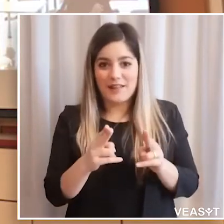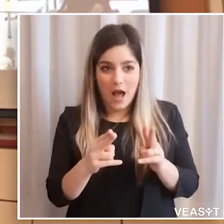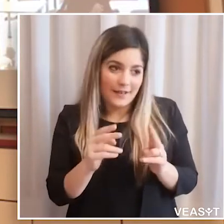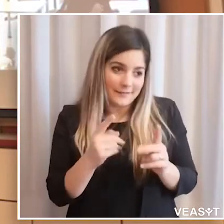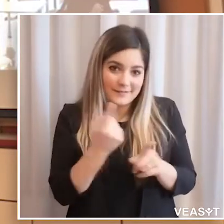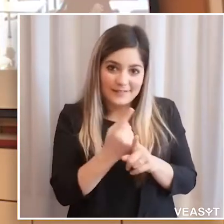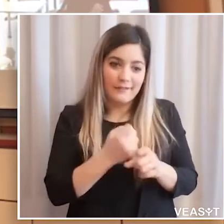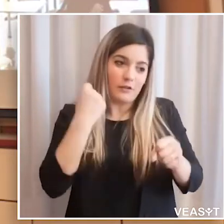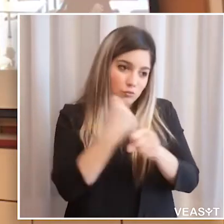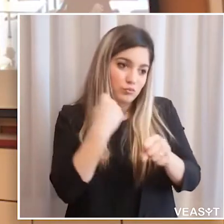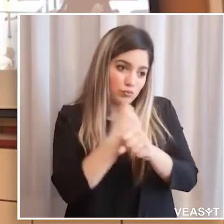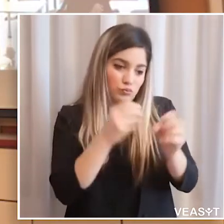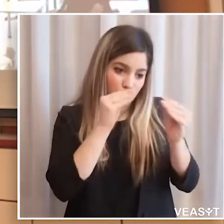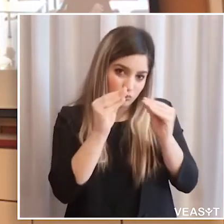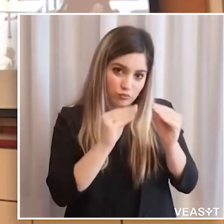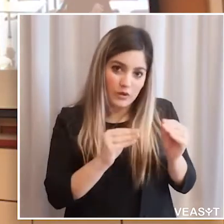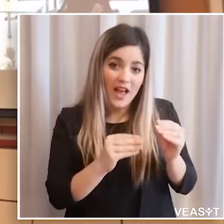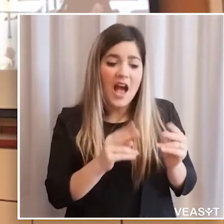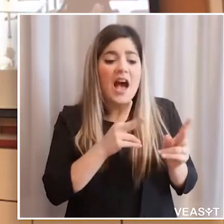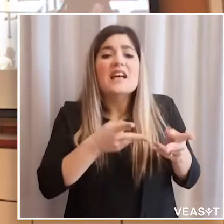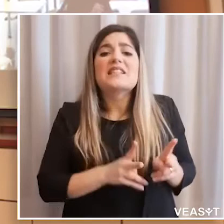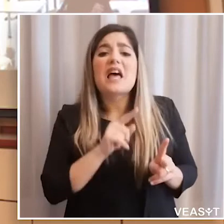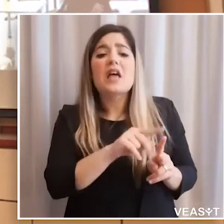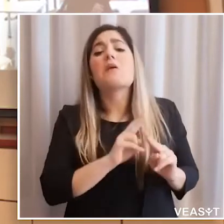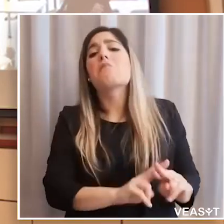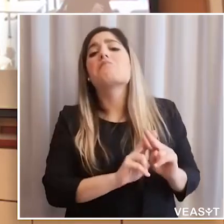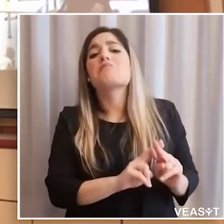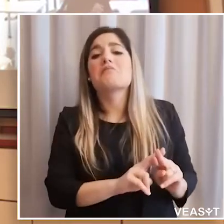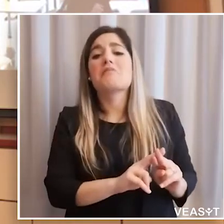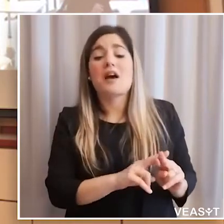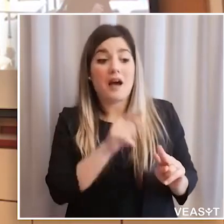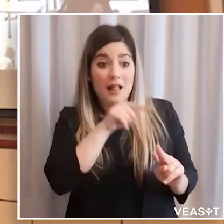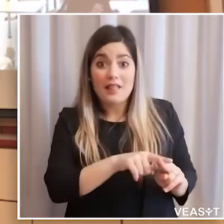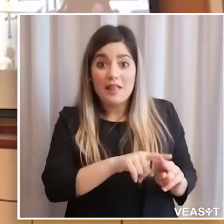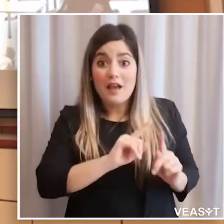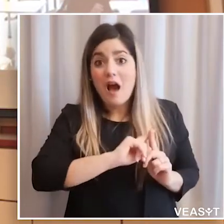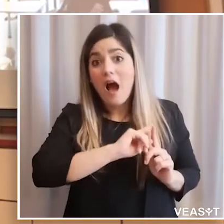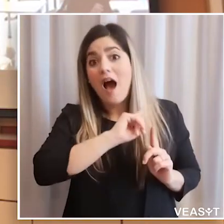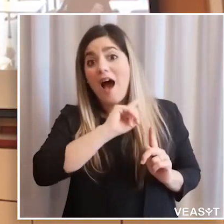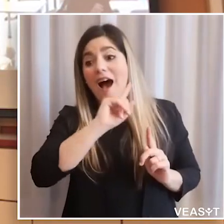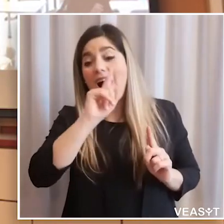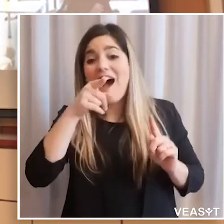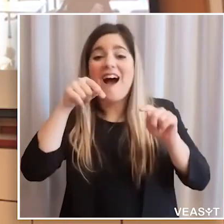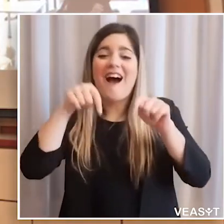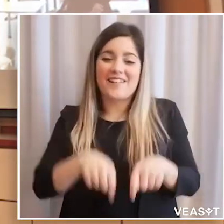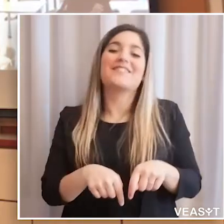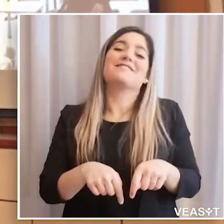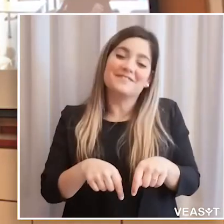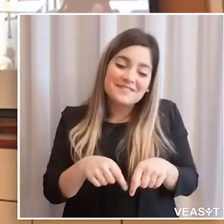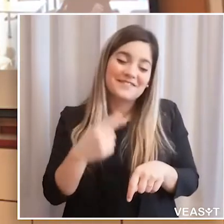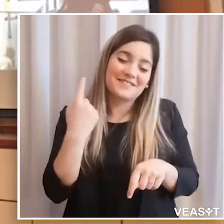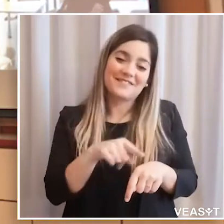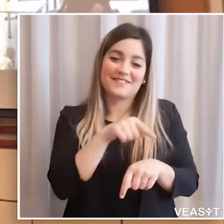diciamo così, perché chiaramente fare un ospedale non è allestire una stanza, e le sedie erano rimaste lì